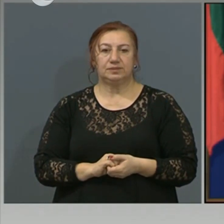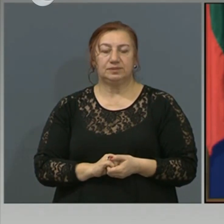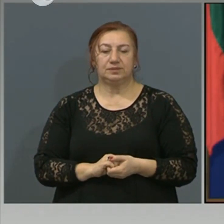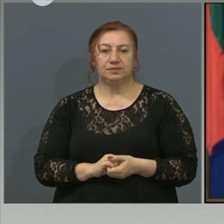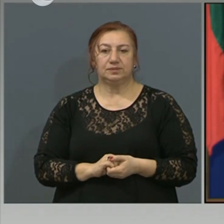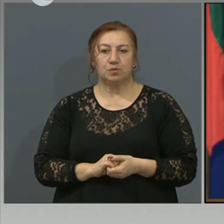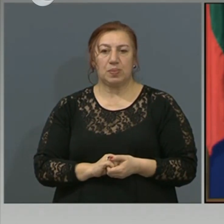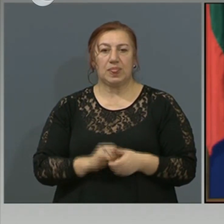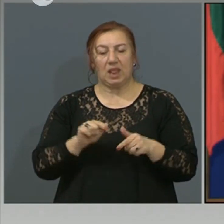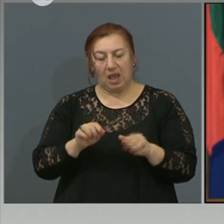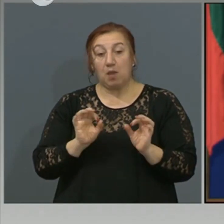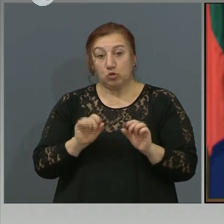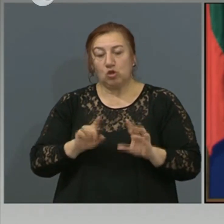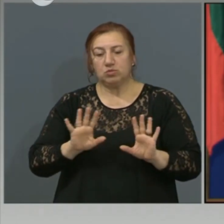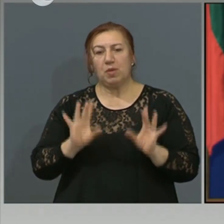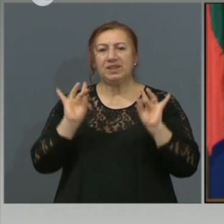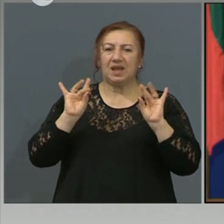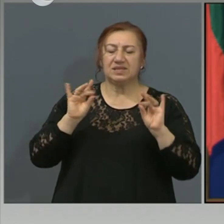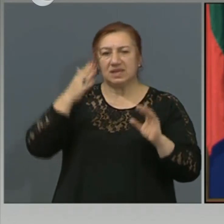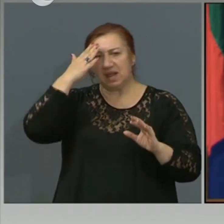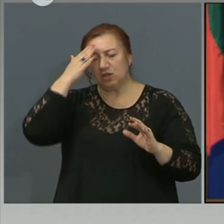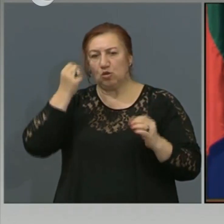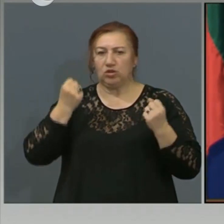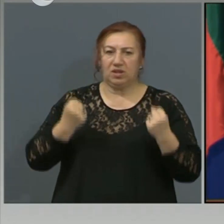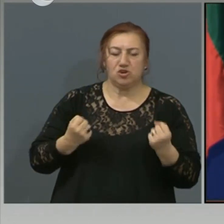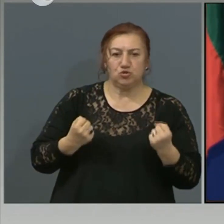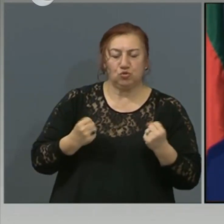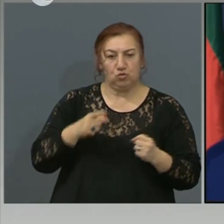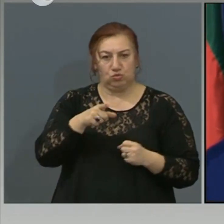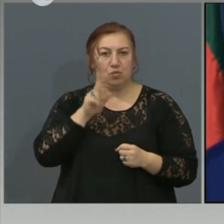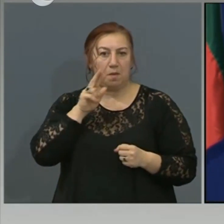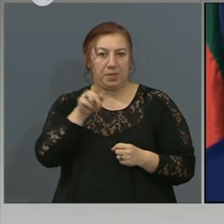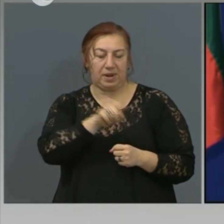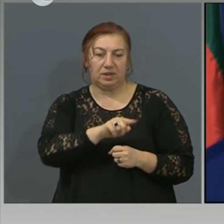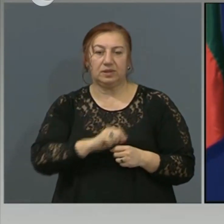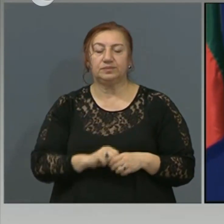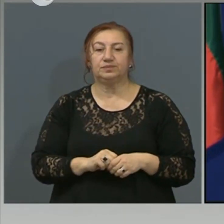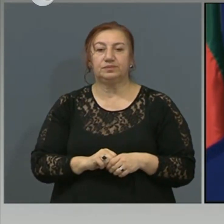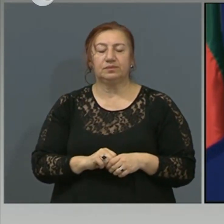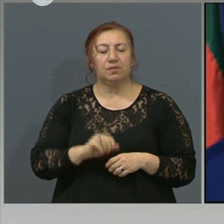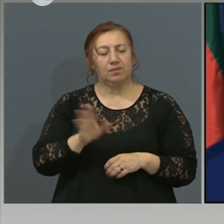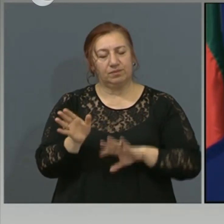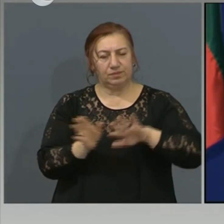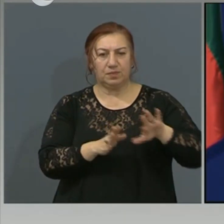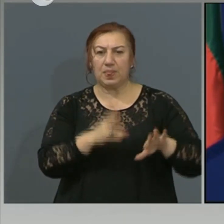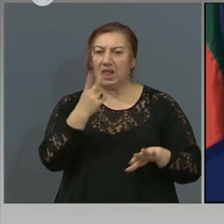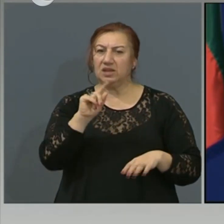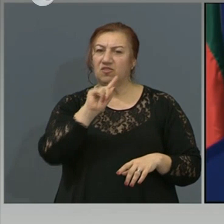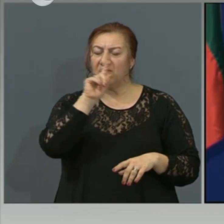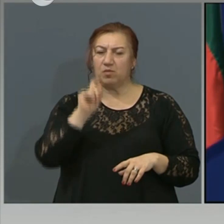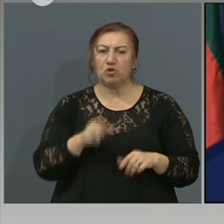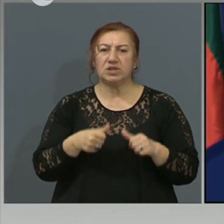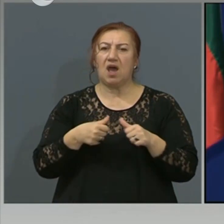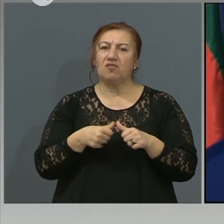Да, към този момент. Професор, е два въпроса, те са по-скоро в логистичната част на